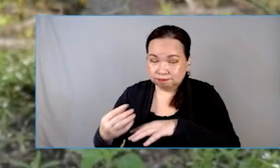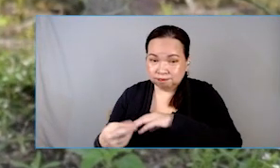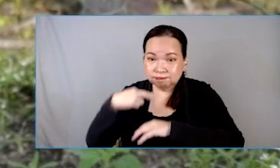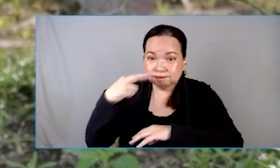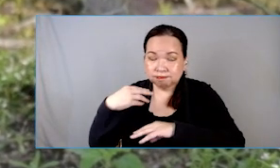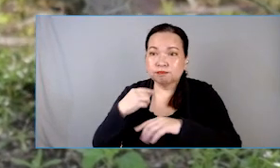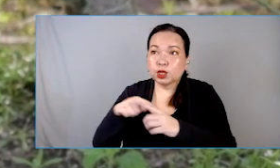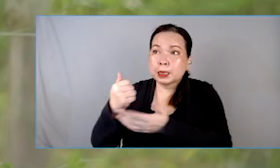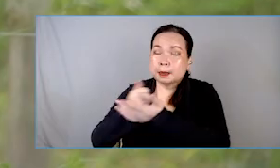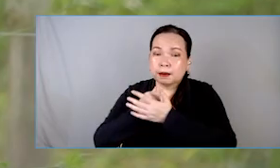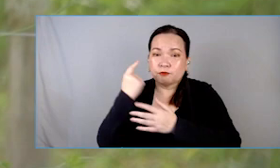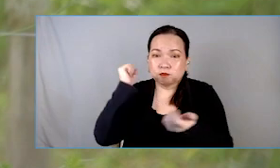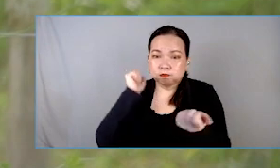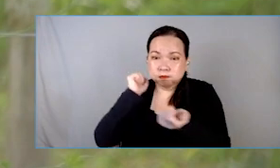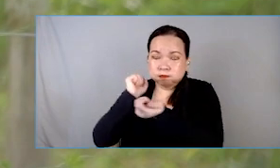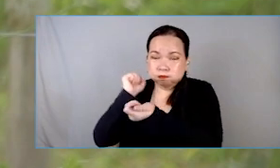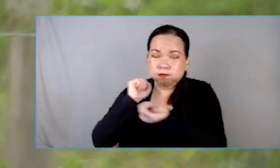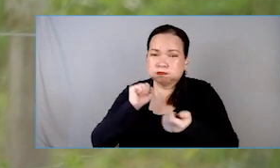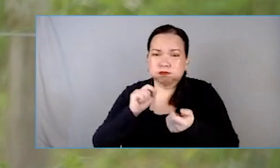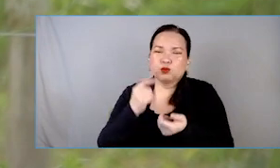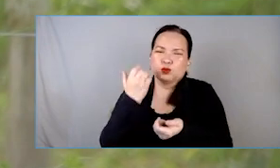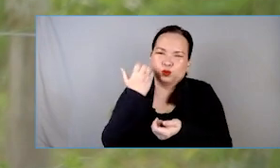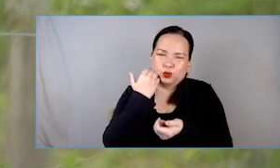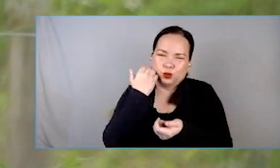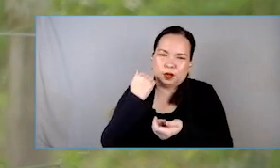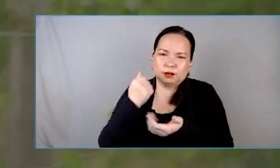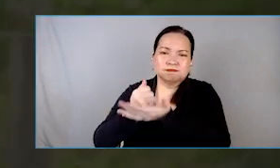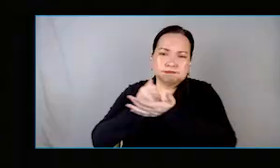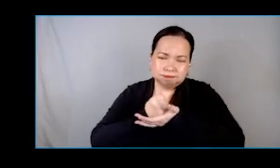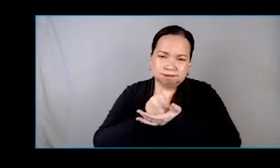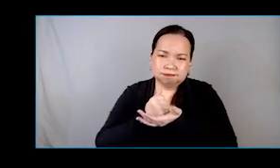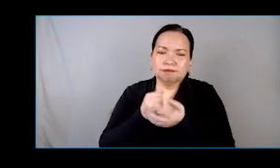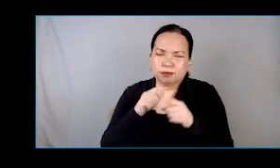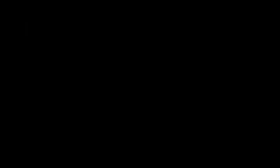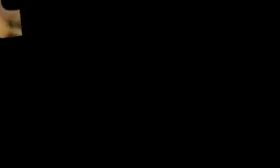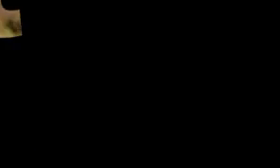abono, walang yung subsidy naman yan sa akin. Pero okay na yun. At least mayroon.